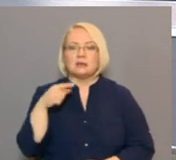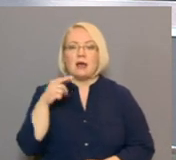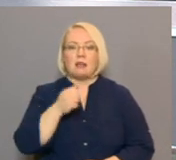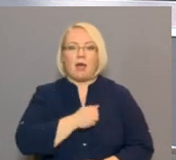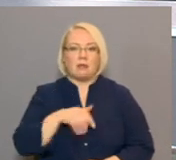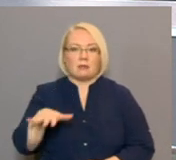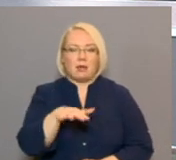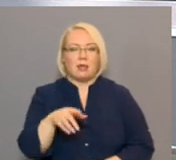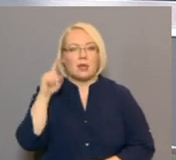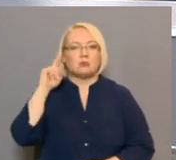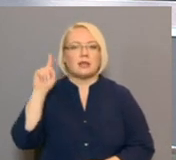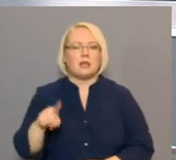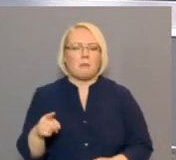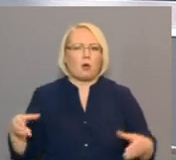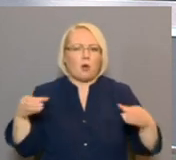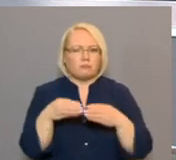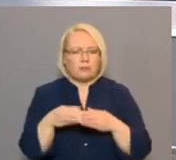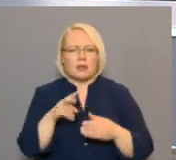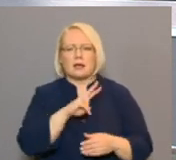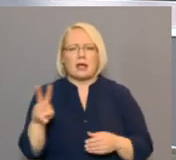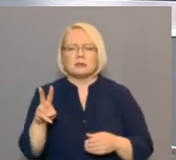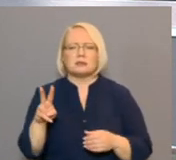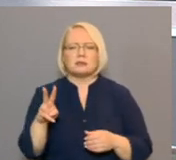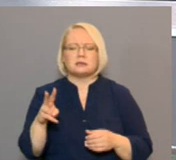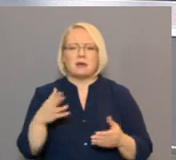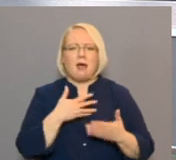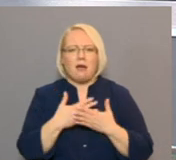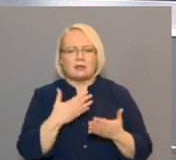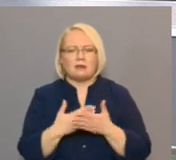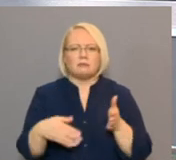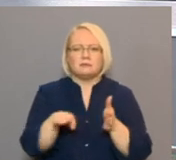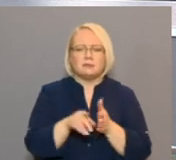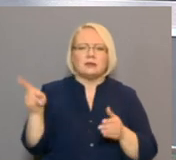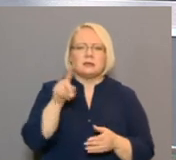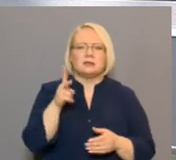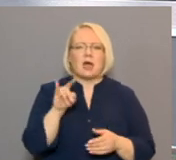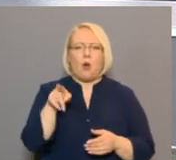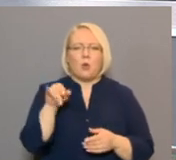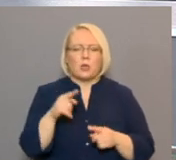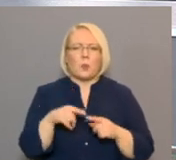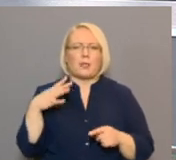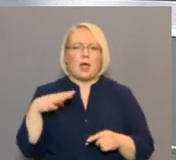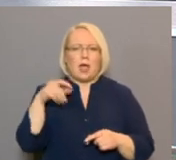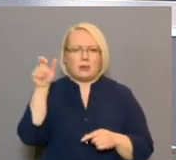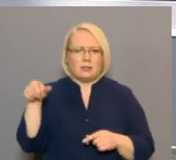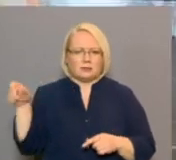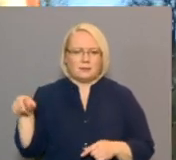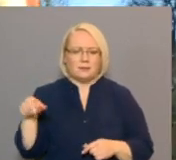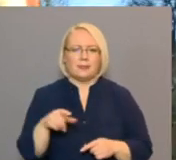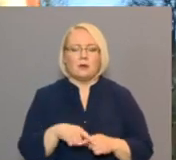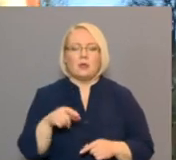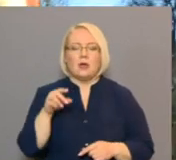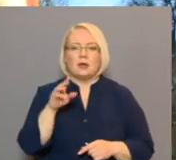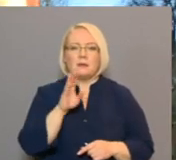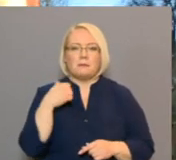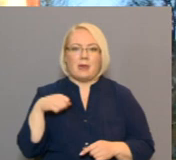zināmākā vienība, kas joprojām aktīvi uztur skautu un gaidu tradīcijas, turpina Latgales reģionālā televīzija. Marta,